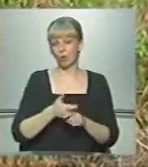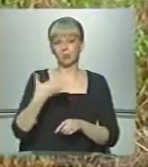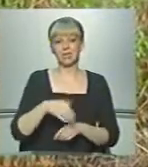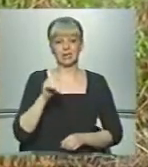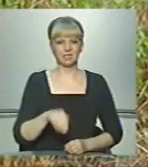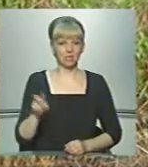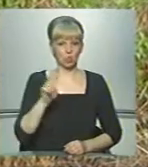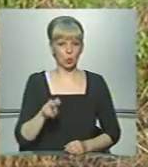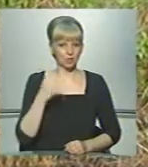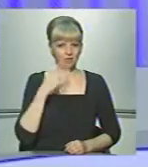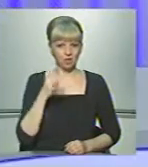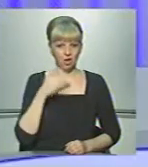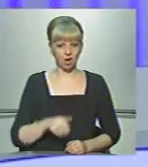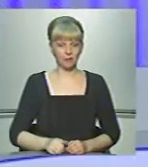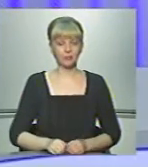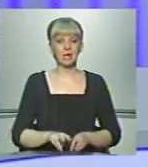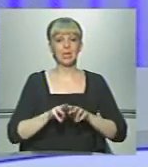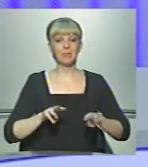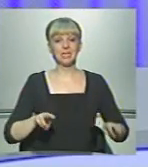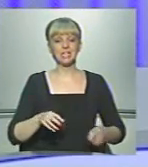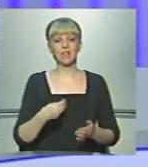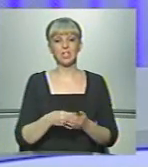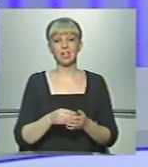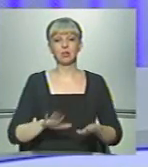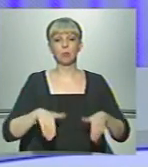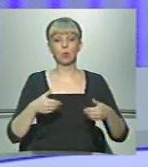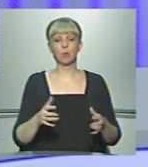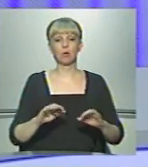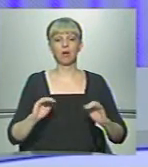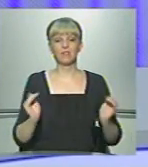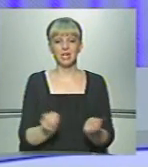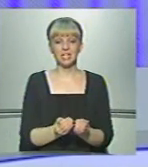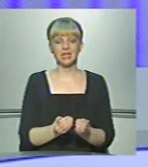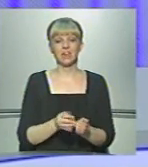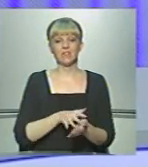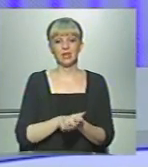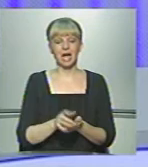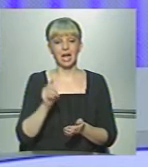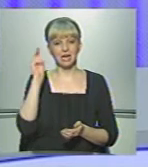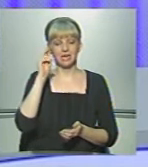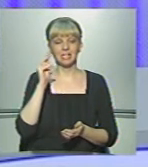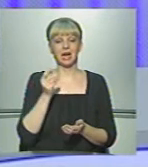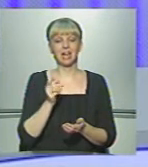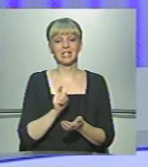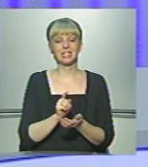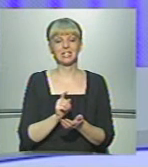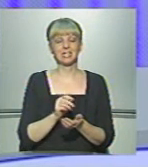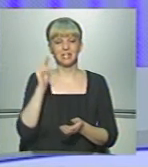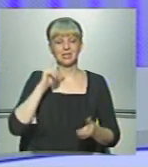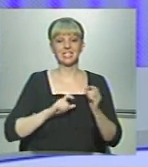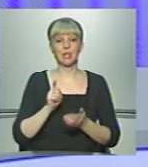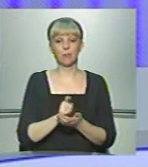тисяч доларів США. Міністерство фінансів пропонує різати витрати на стипендію з нового бюджетного року.